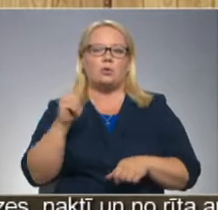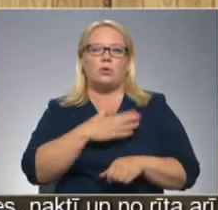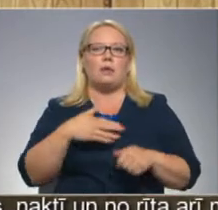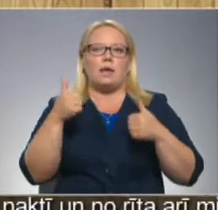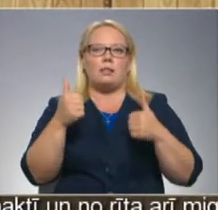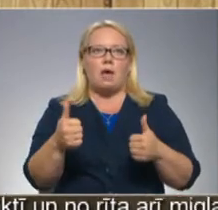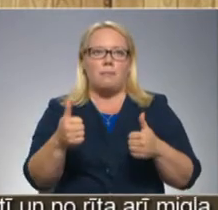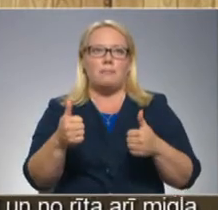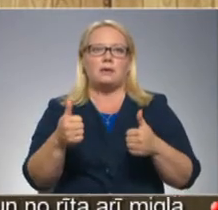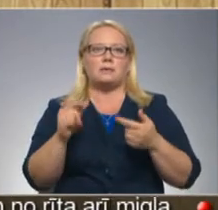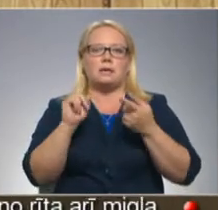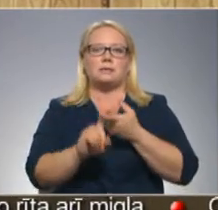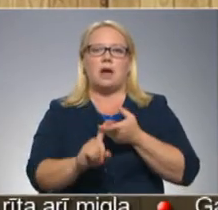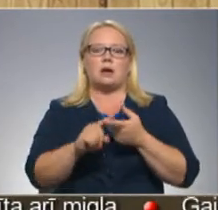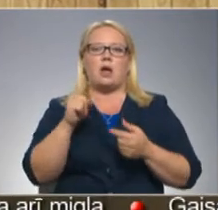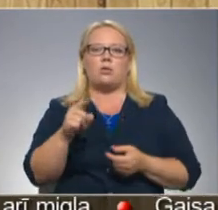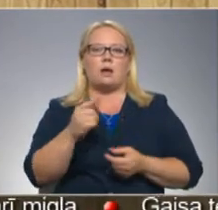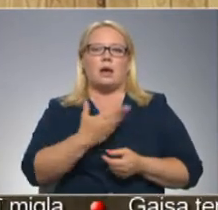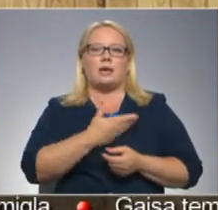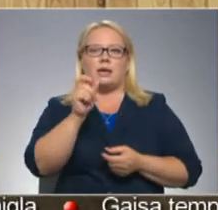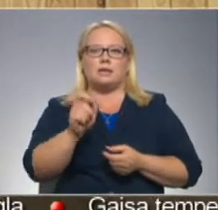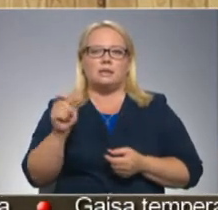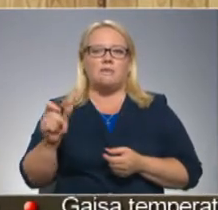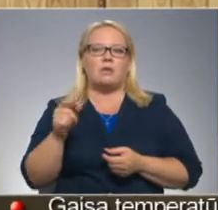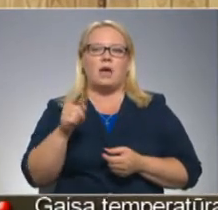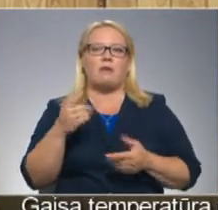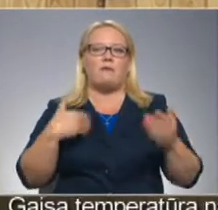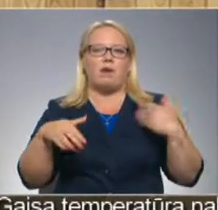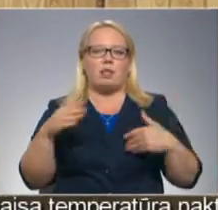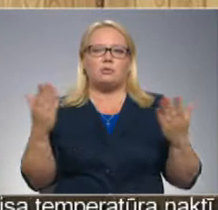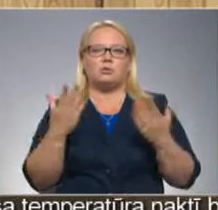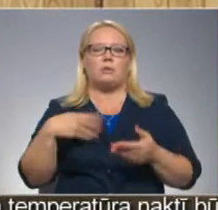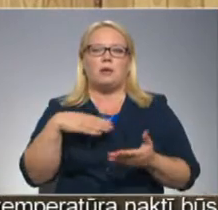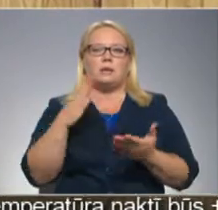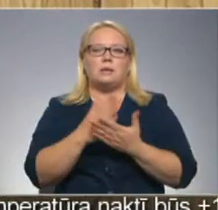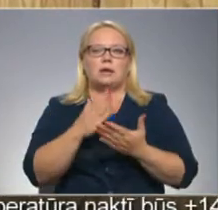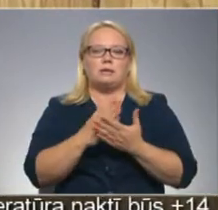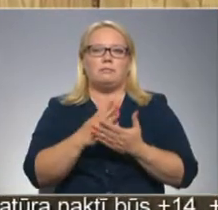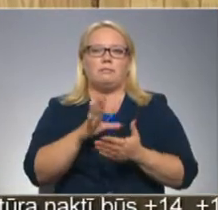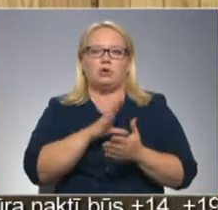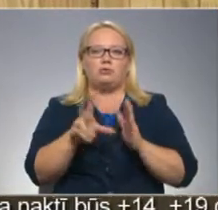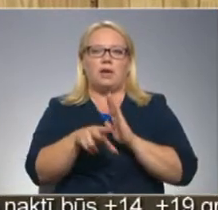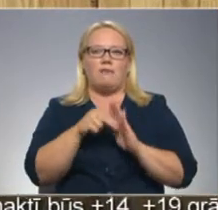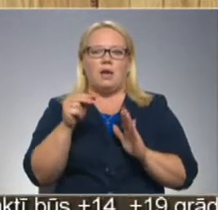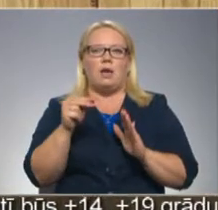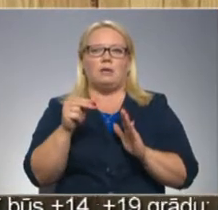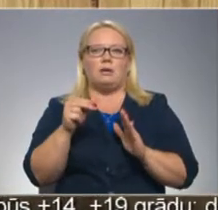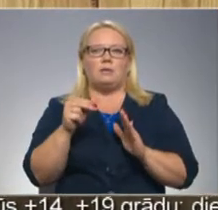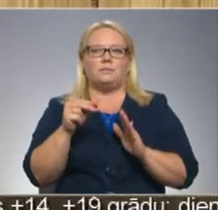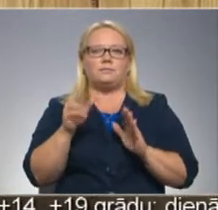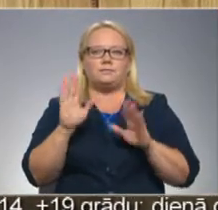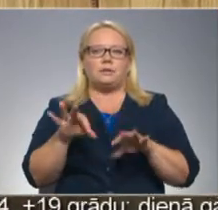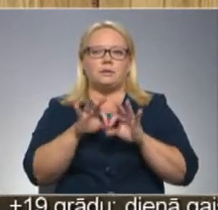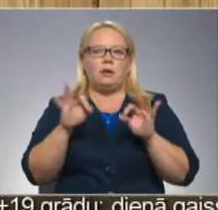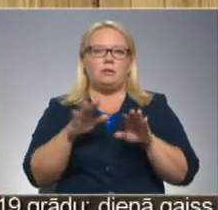sakarāt to, ka iedzotāju tas vēlums, kur mēs esam bijuši ievēlēti, kad viņas sākt varētu